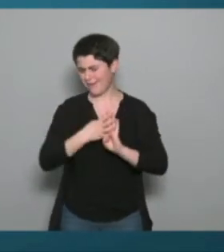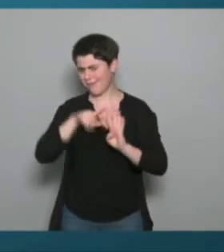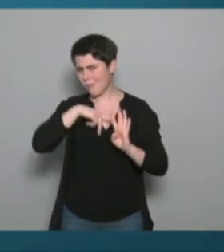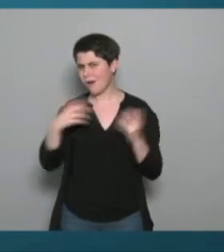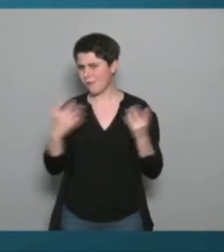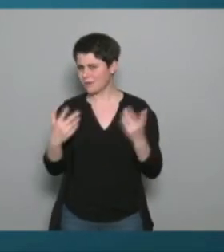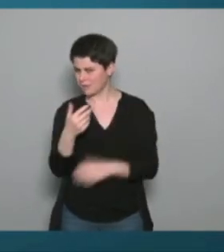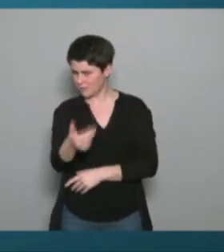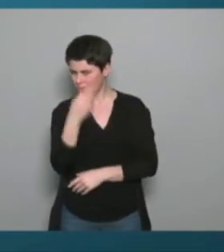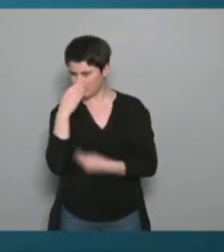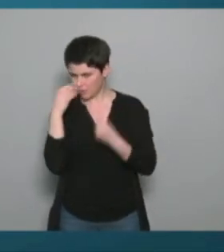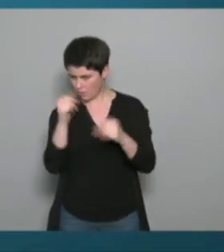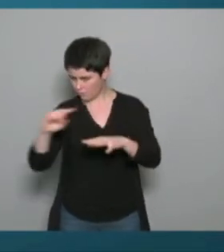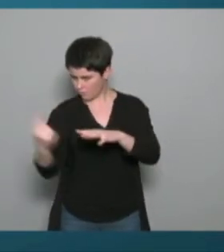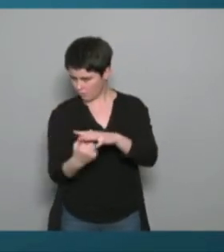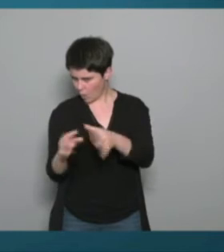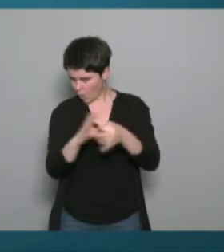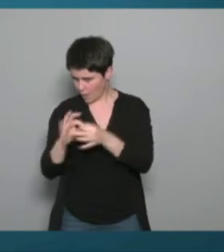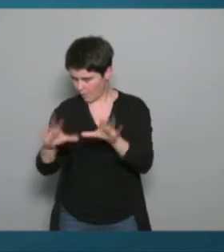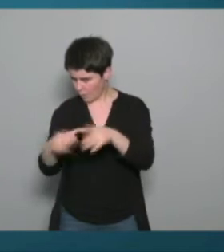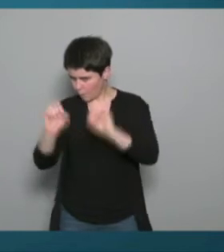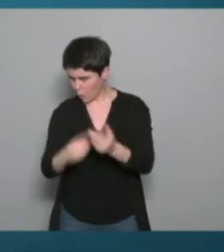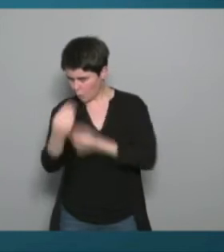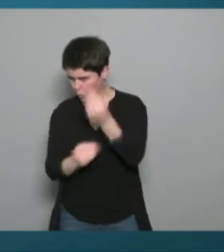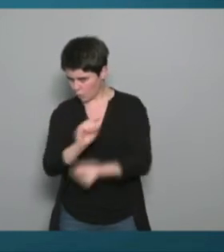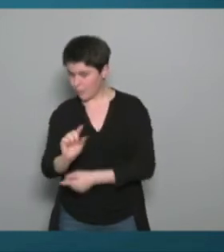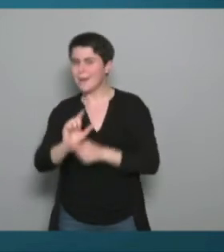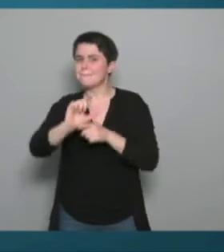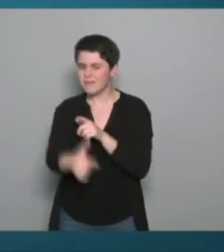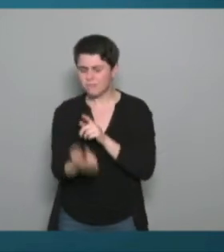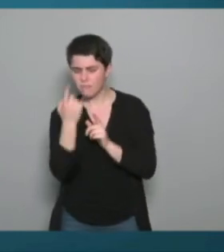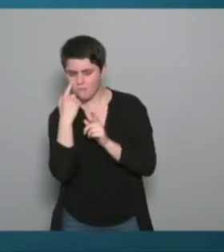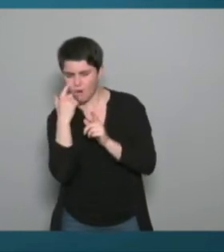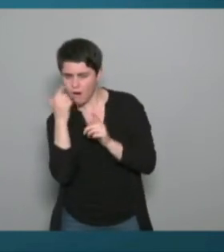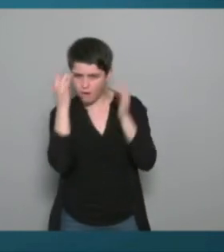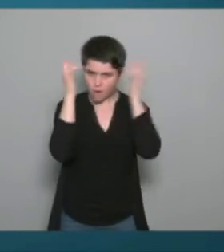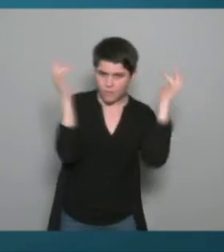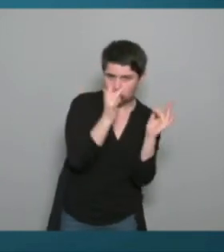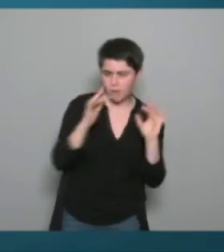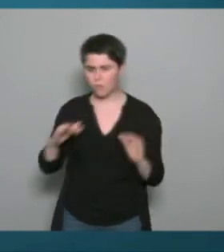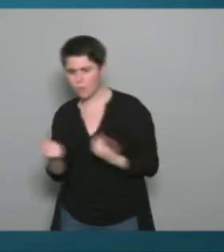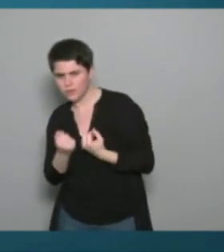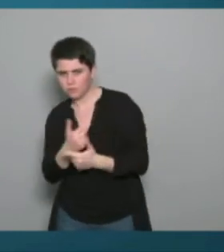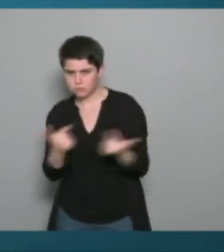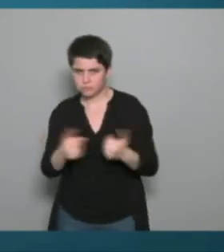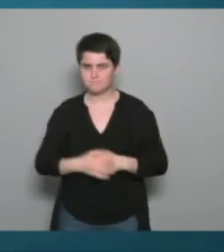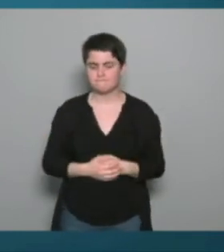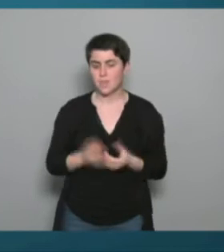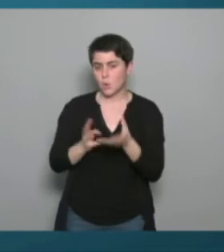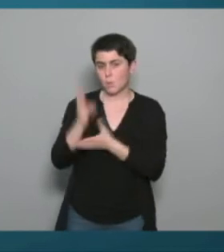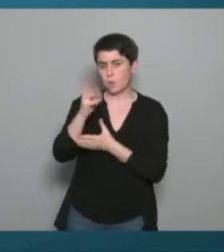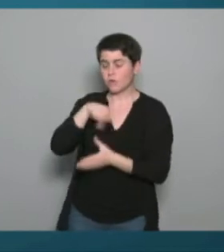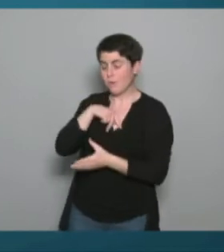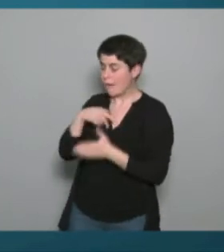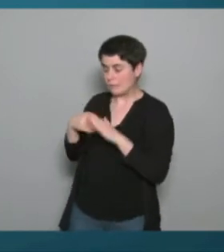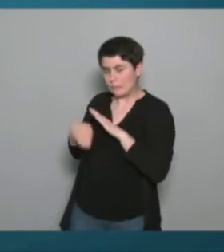compétences etc là pour le coup c'était un premier c'était un projet qu'on démarrait et j'avais besoin effectivement de compétences